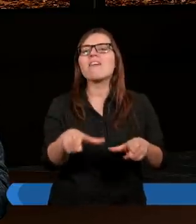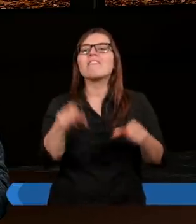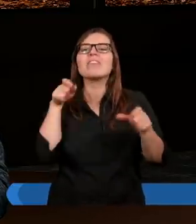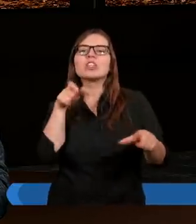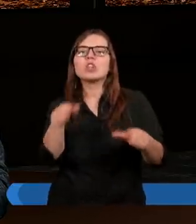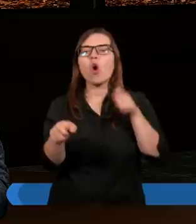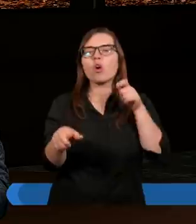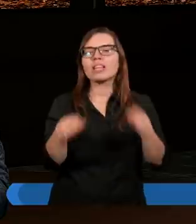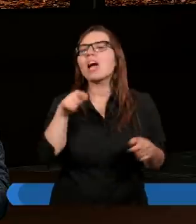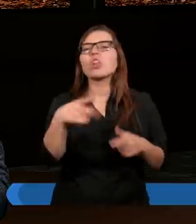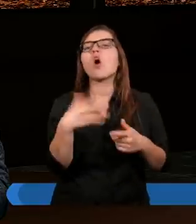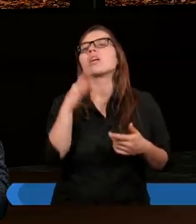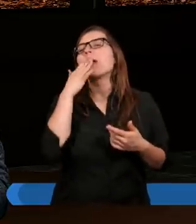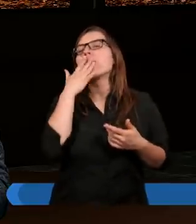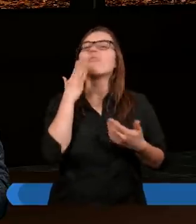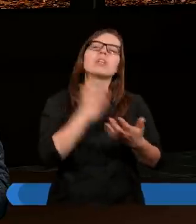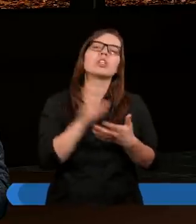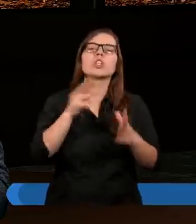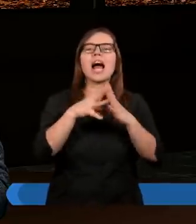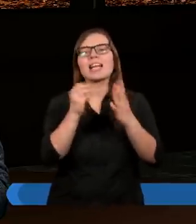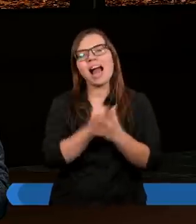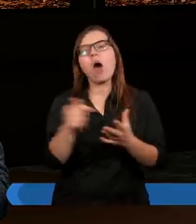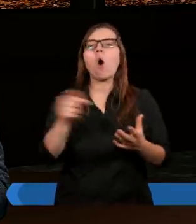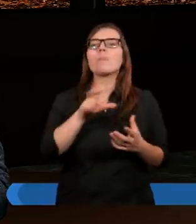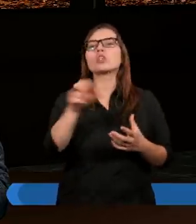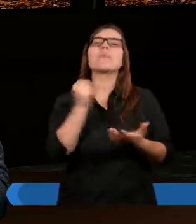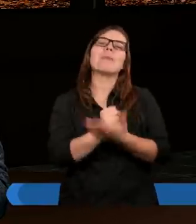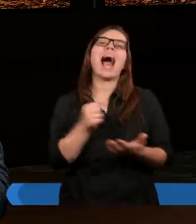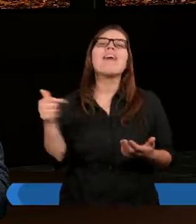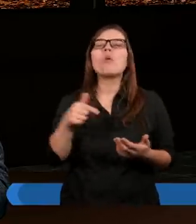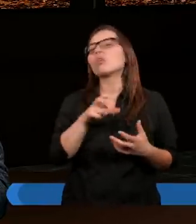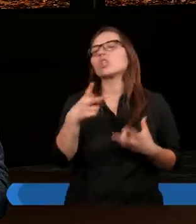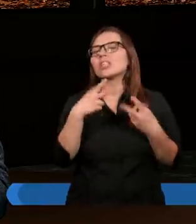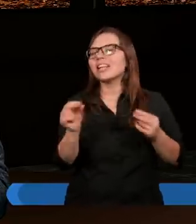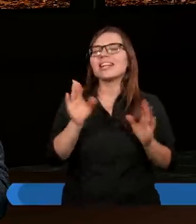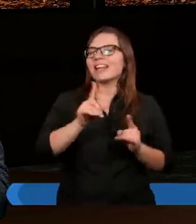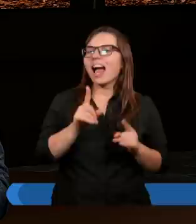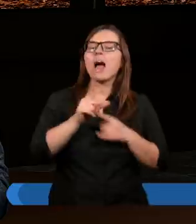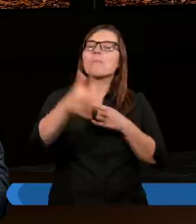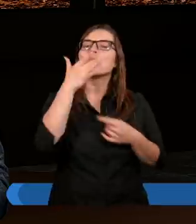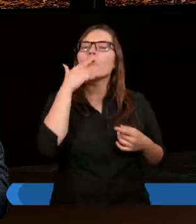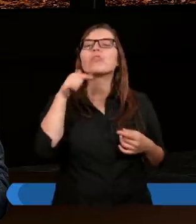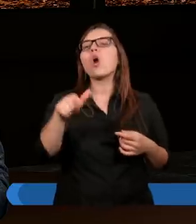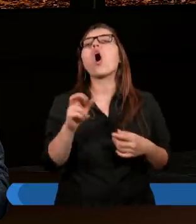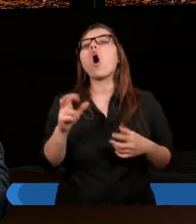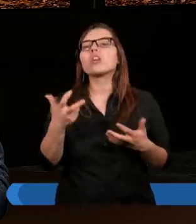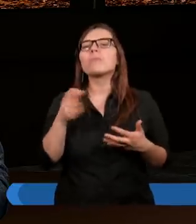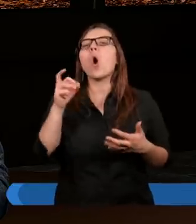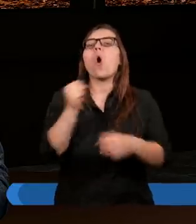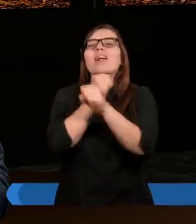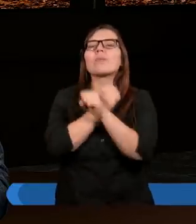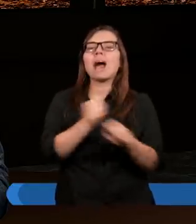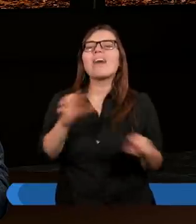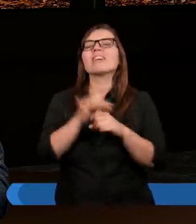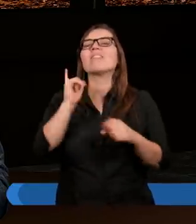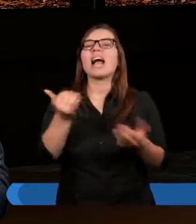wyciągnęli. Tutaj nie jest mowa o tym, czy zakon obowiązuje, czy prawo obowiązuje, czy nie. Tylko mówimy o zbawieniu. W